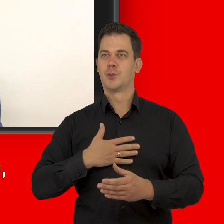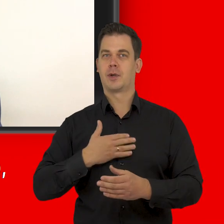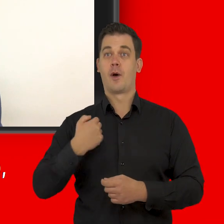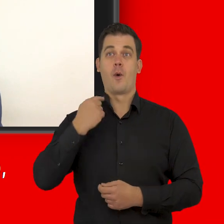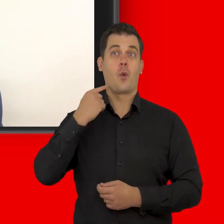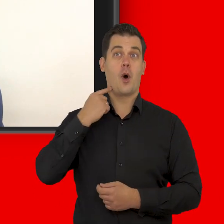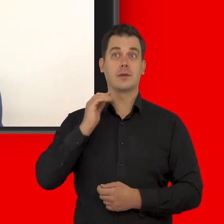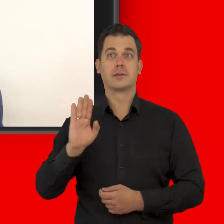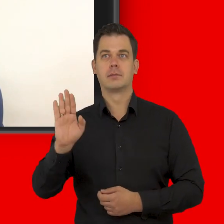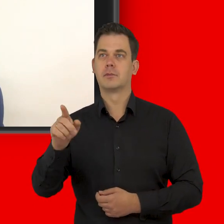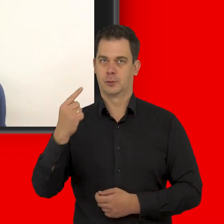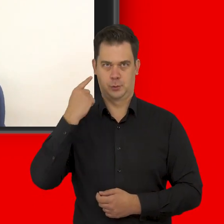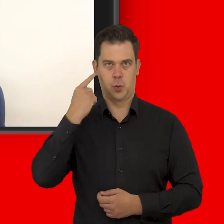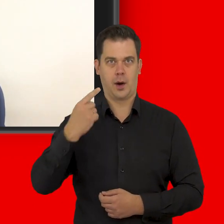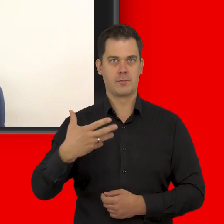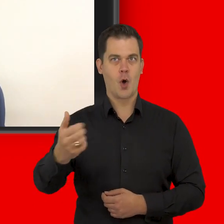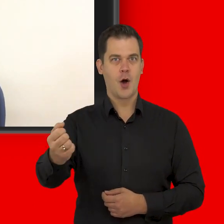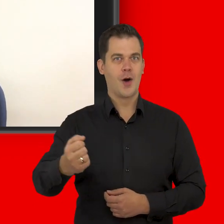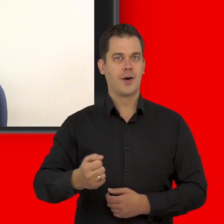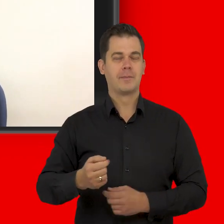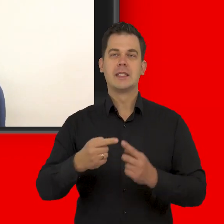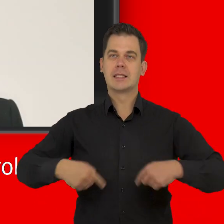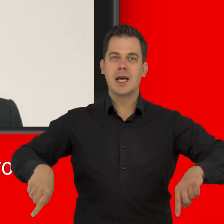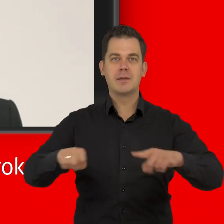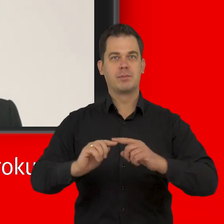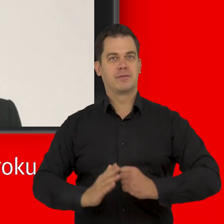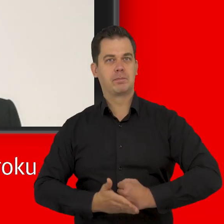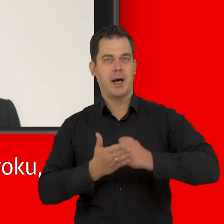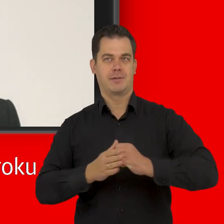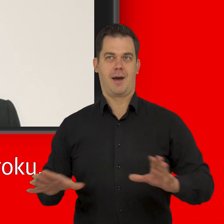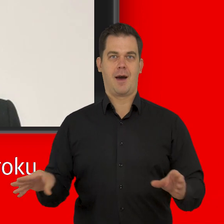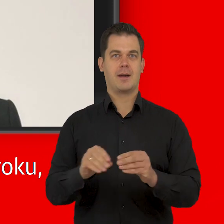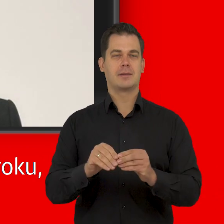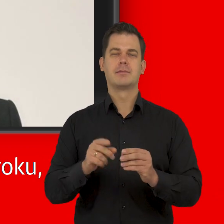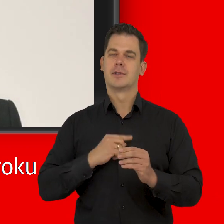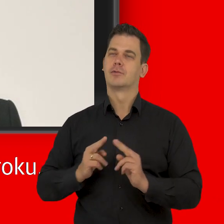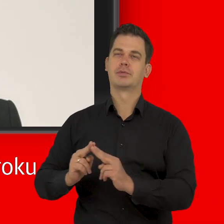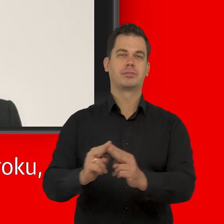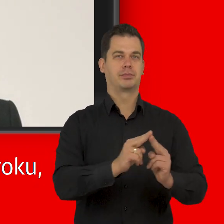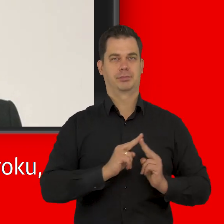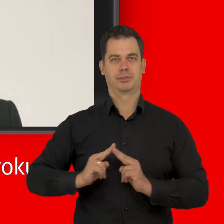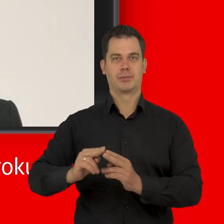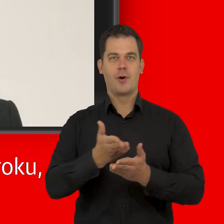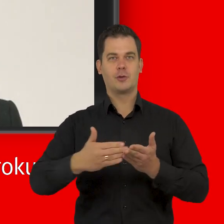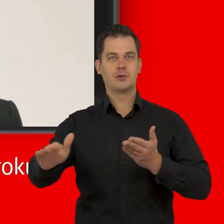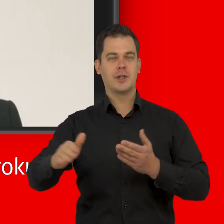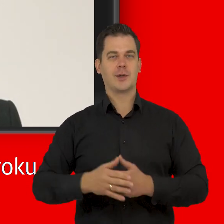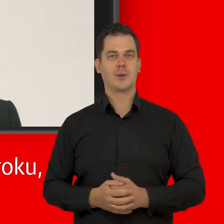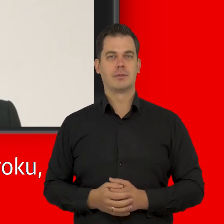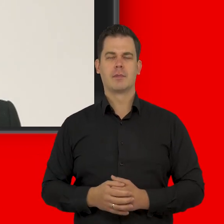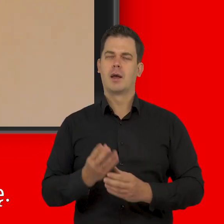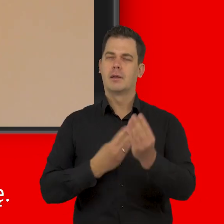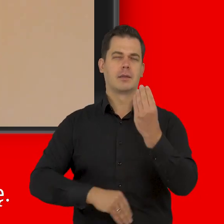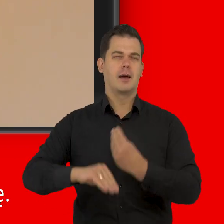tak dużej firmie, czuję, że moje zdanie ma znaczenie. Zespołowość i wsparcie na każdym kroku, relacje w moim